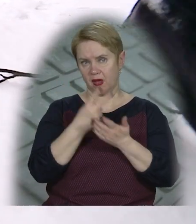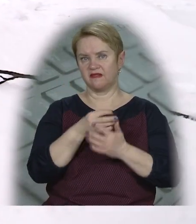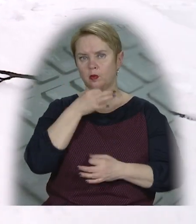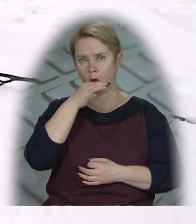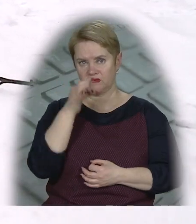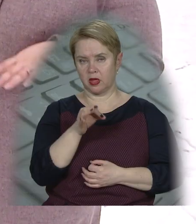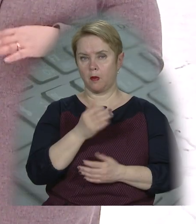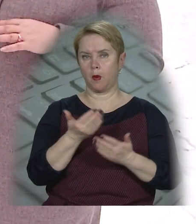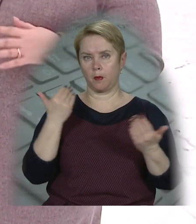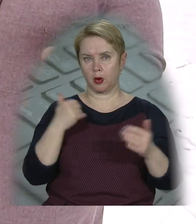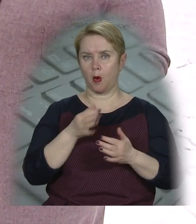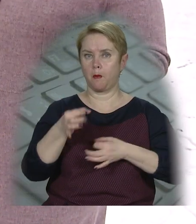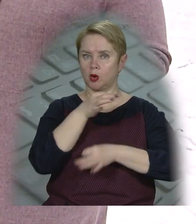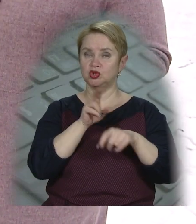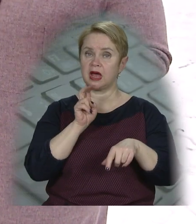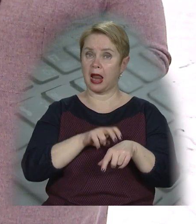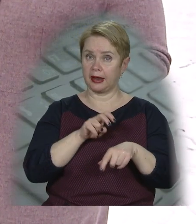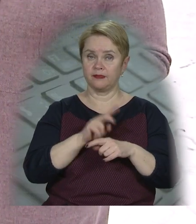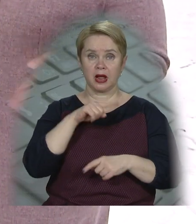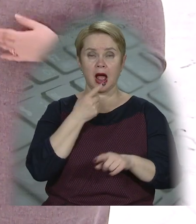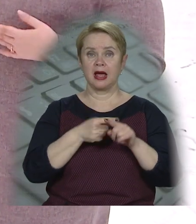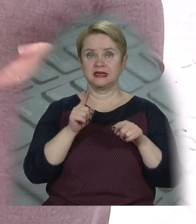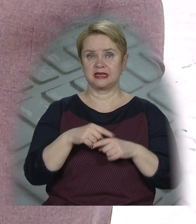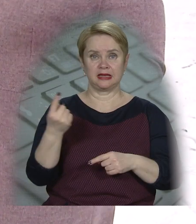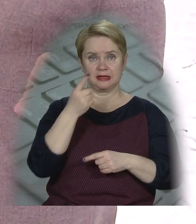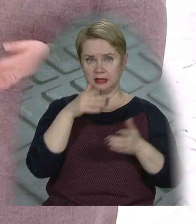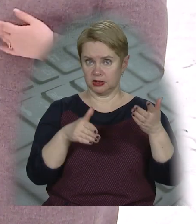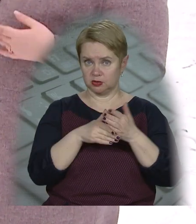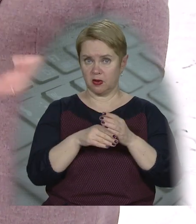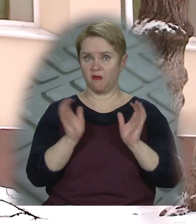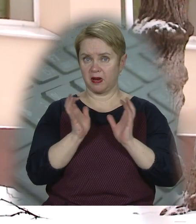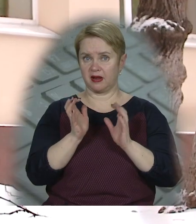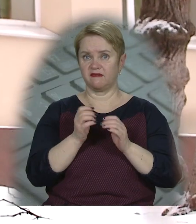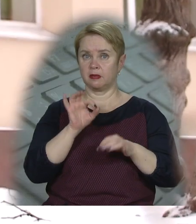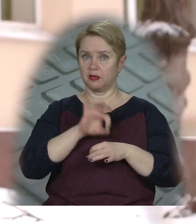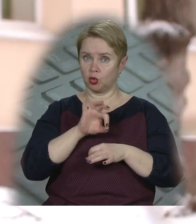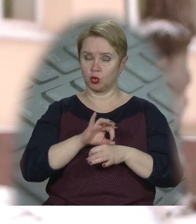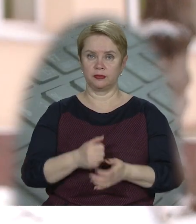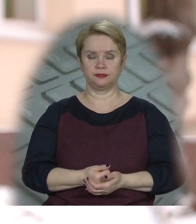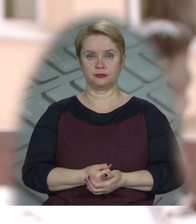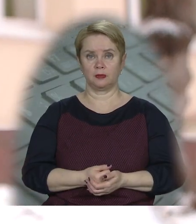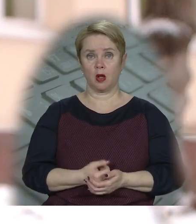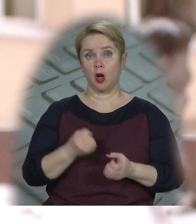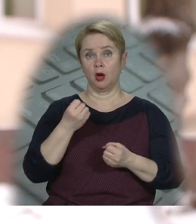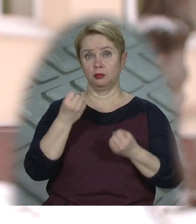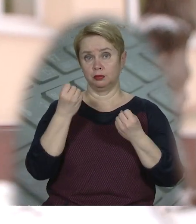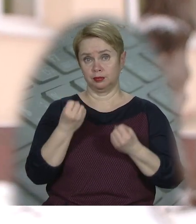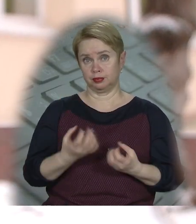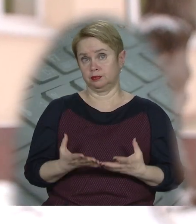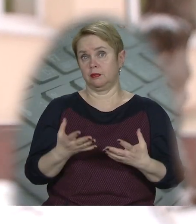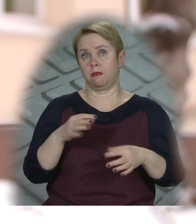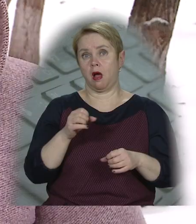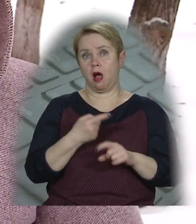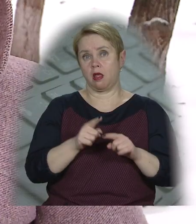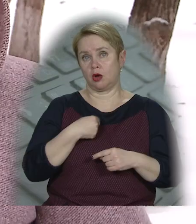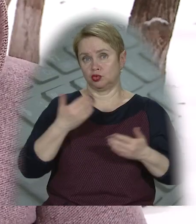підійшла відповідально, попередньо порадившись з лікарем. Каже, це єдиний спосіб вберегтися від недуги. Причина банальна, я